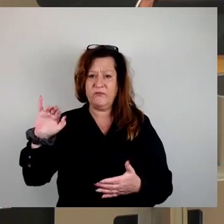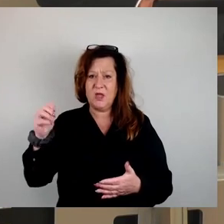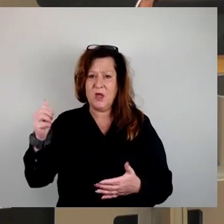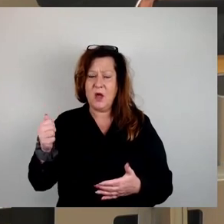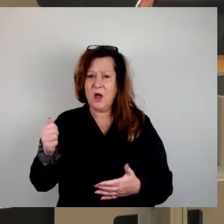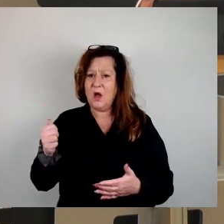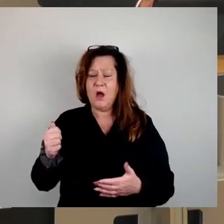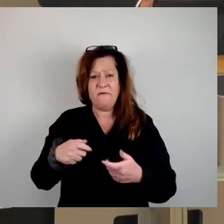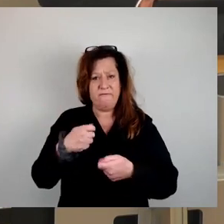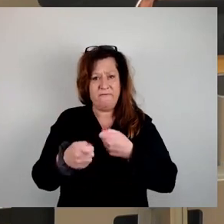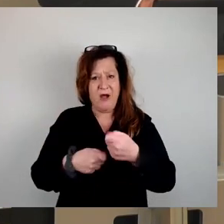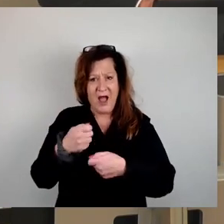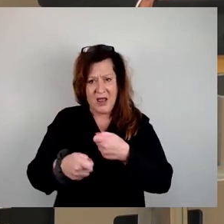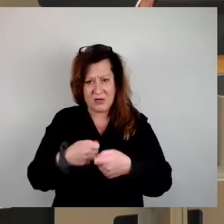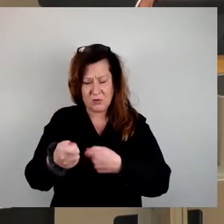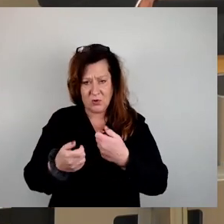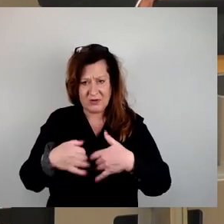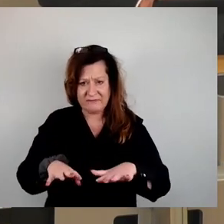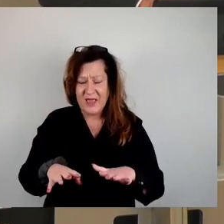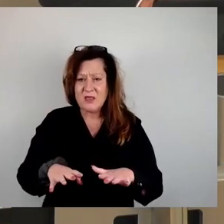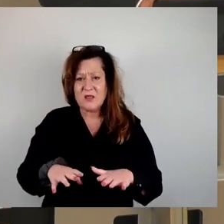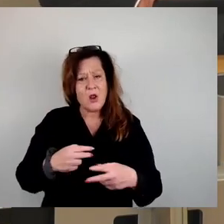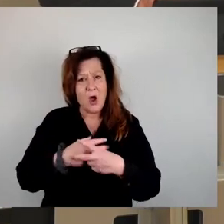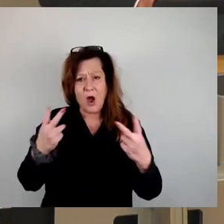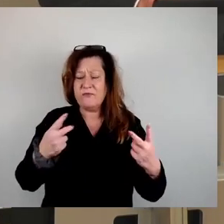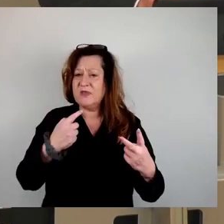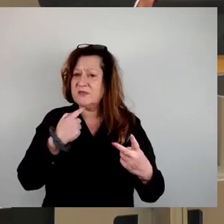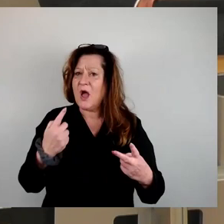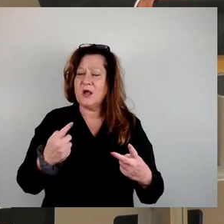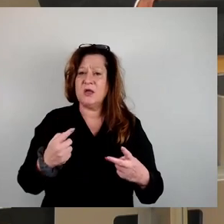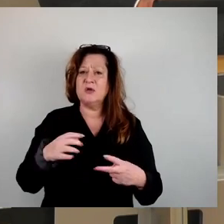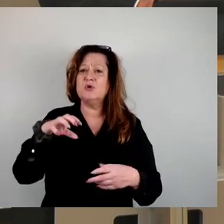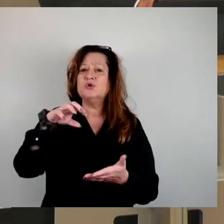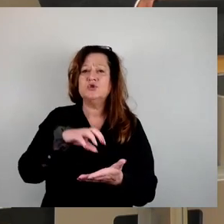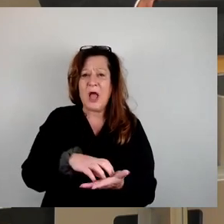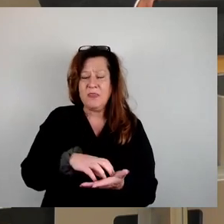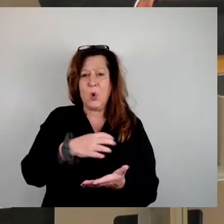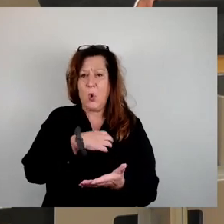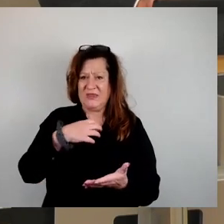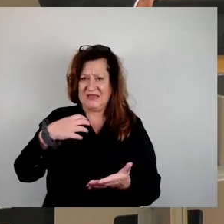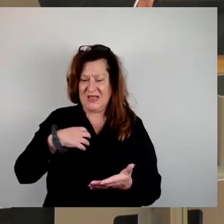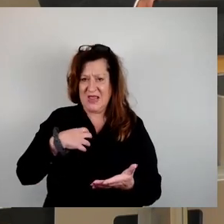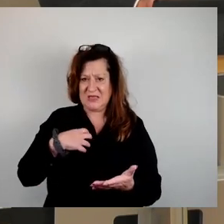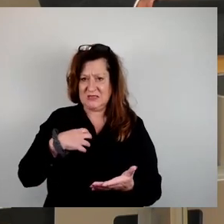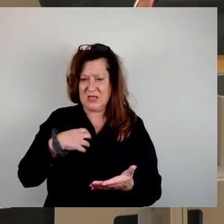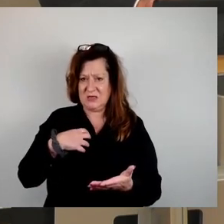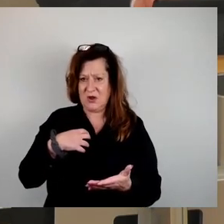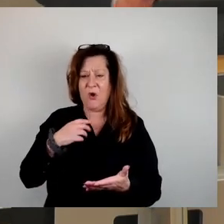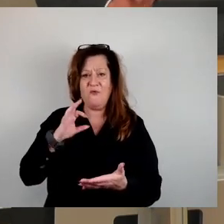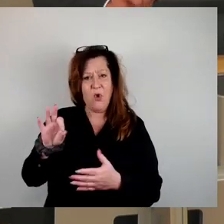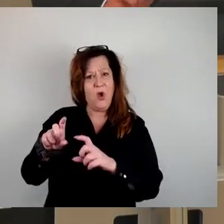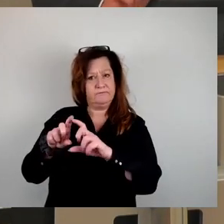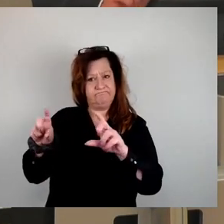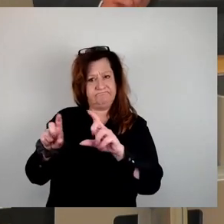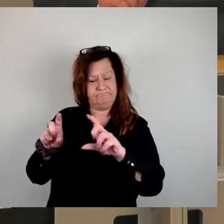gebracht, dass der Standort Dresden für das Unternehmen von entscheidender Bedeutung ist. Die Vonovia will und wird mit